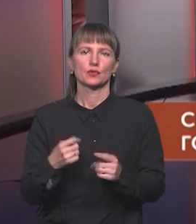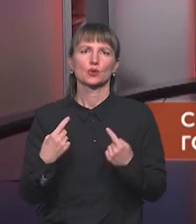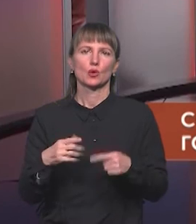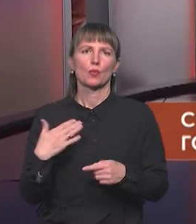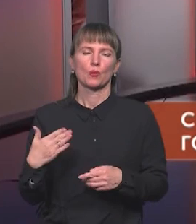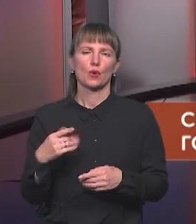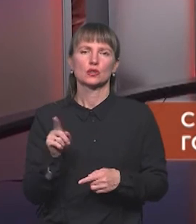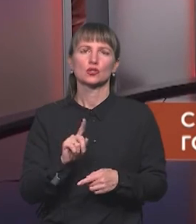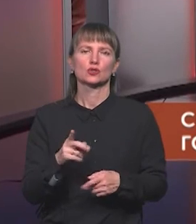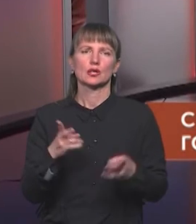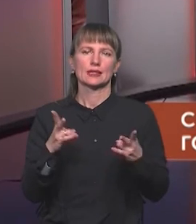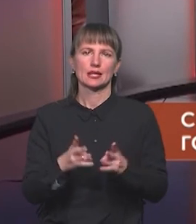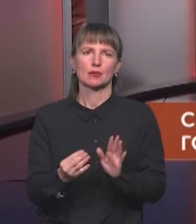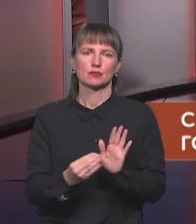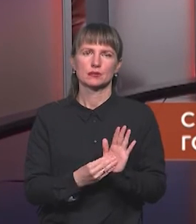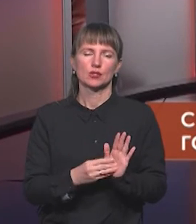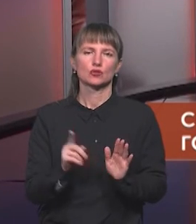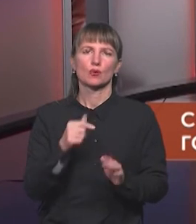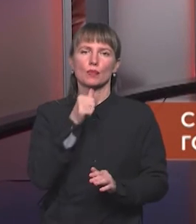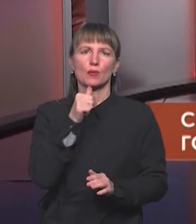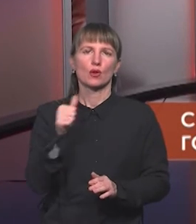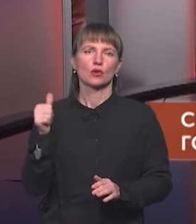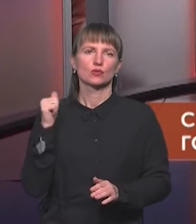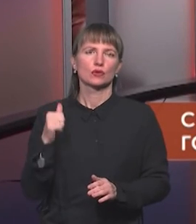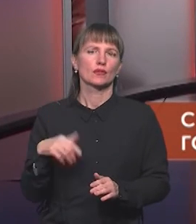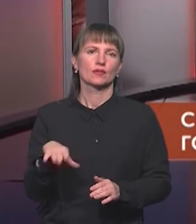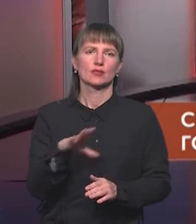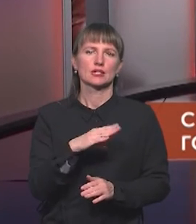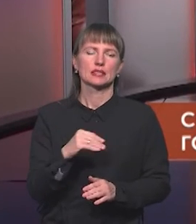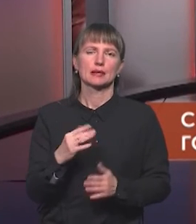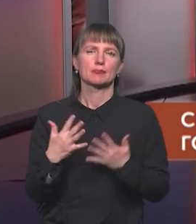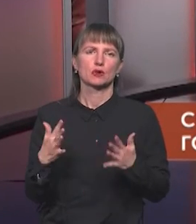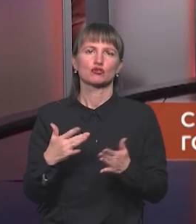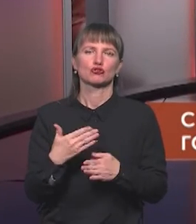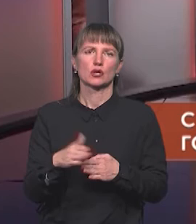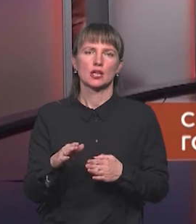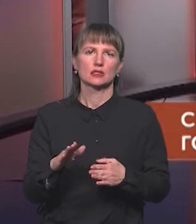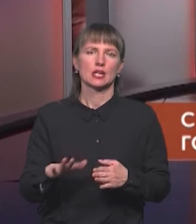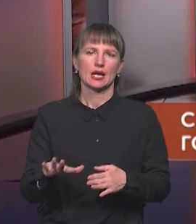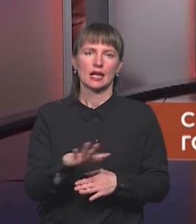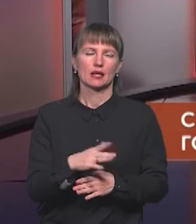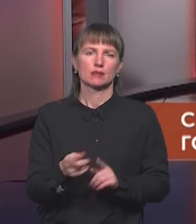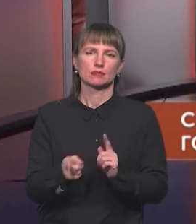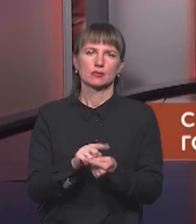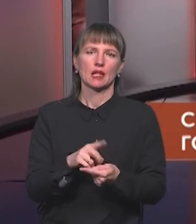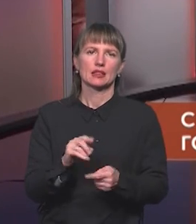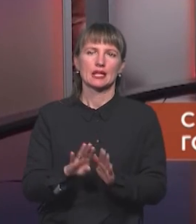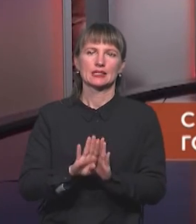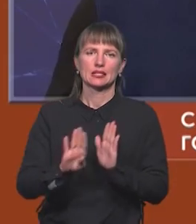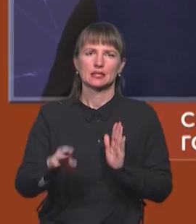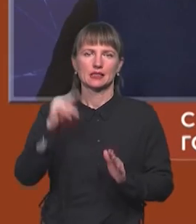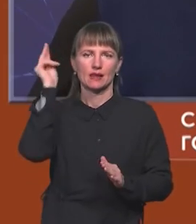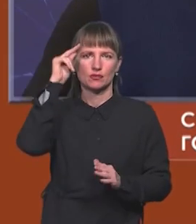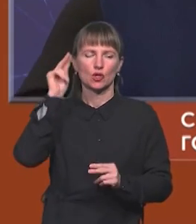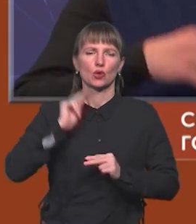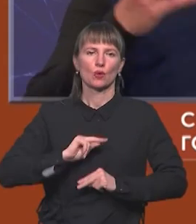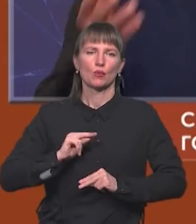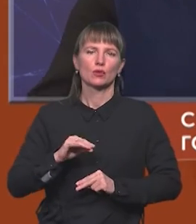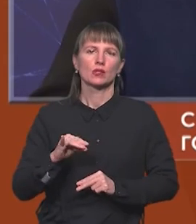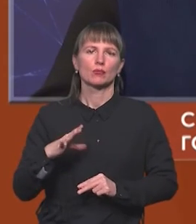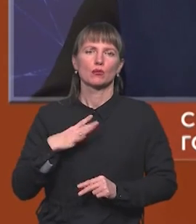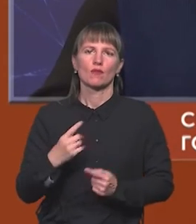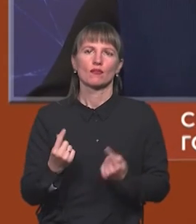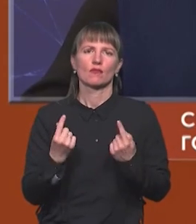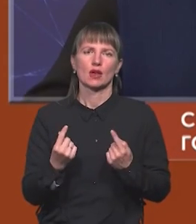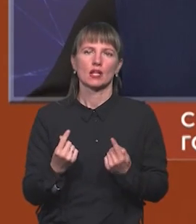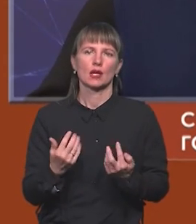боку, те, що треба відзначити, в минулому році більша частина країни перейшла на дистанційне навчання, роботу, і був дуже